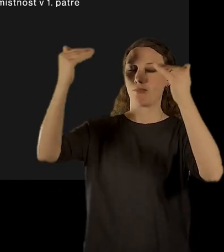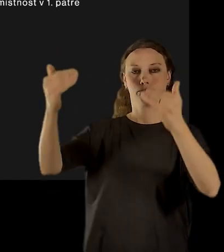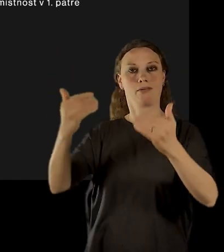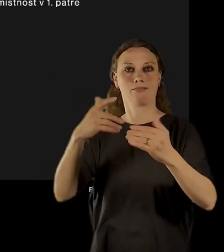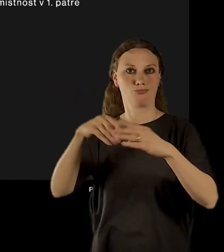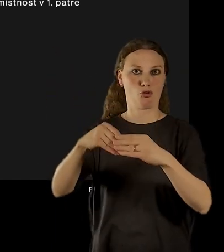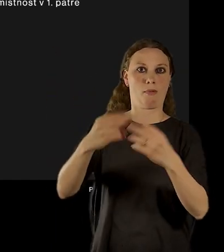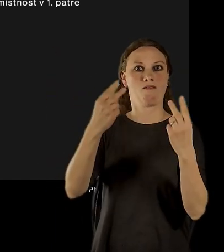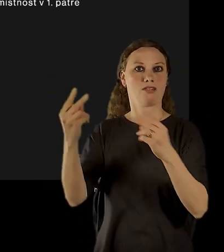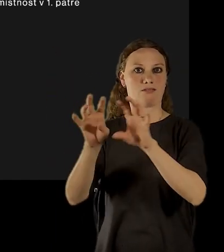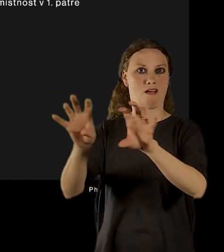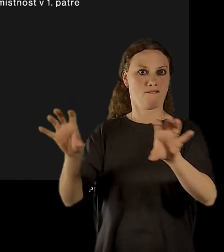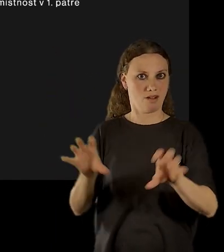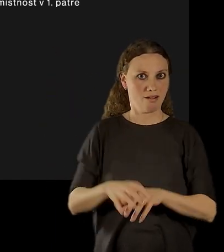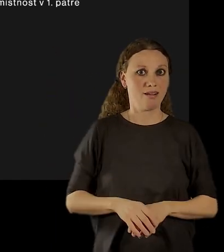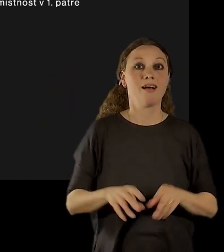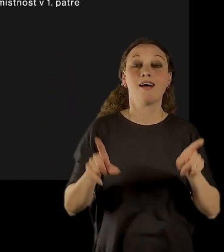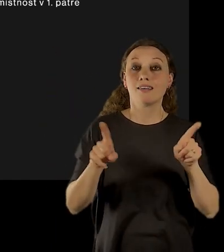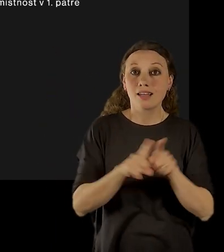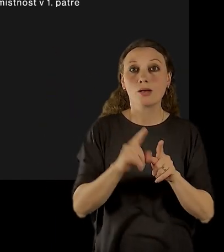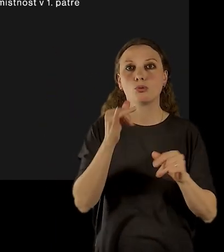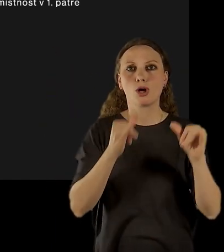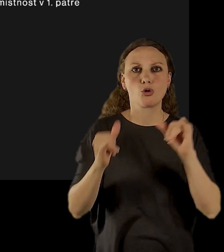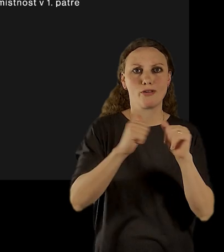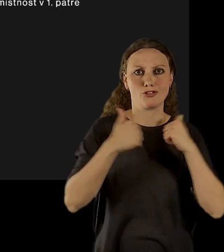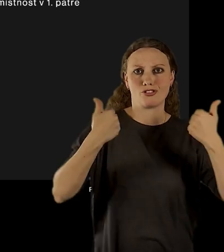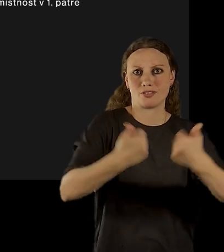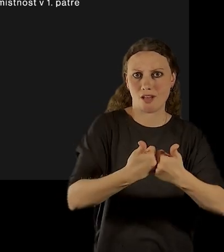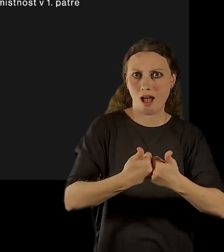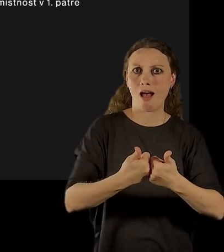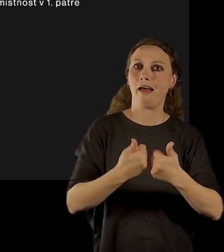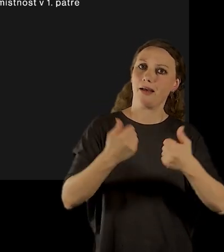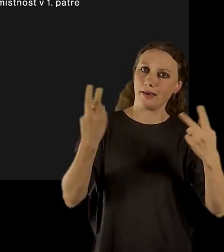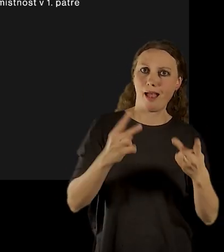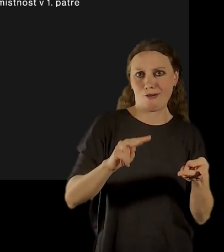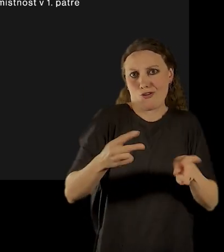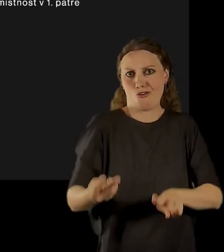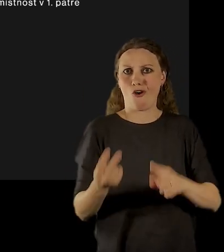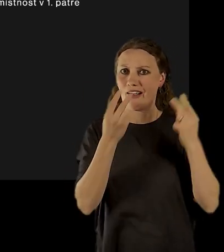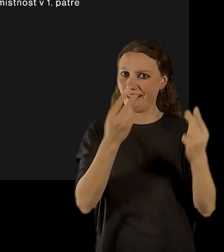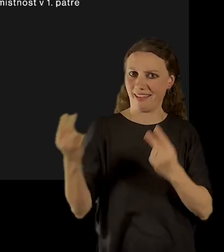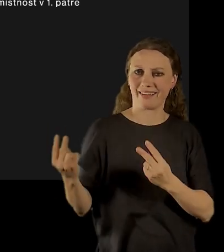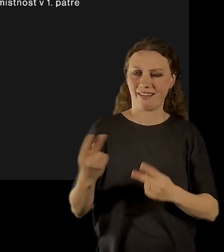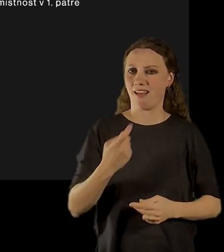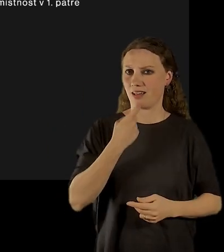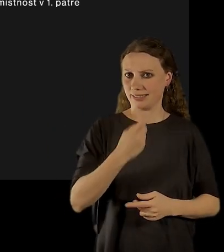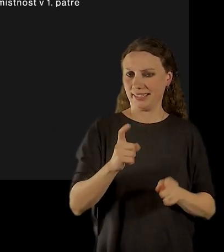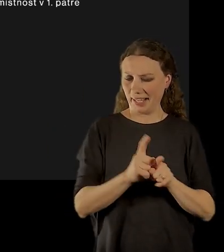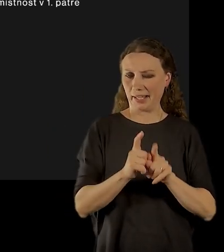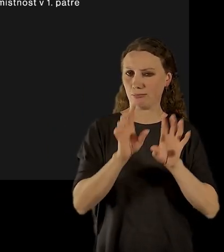sál jako určitou galerii nebo prostor pro příležitostné výstavy. Tady vidíte